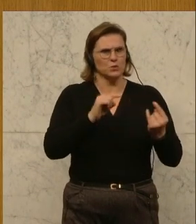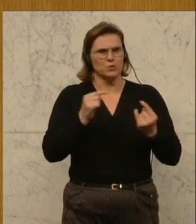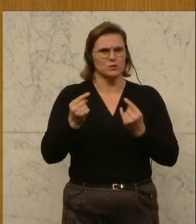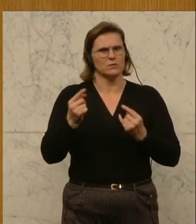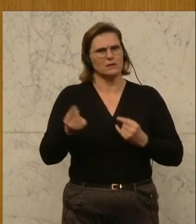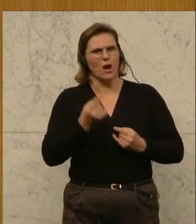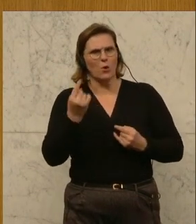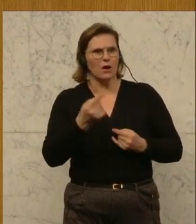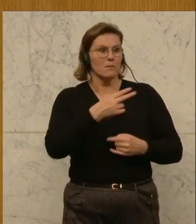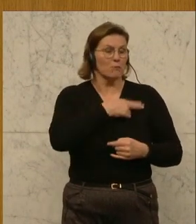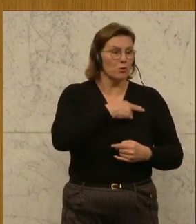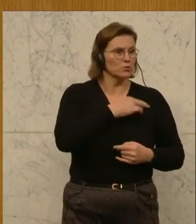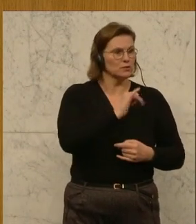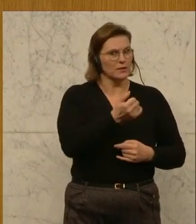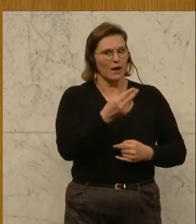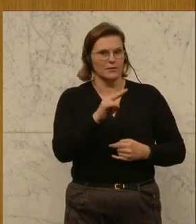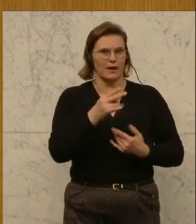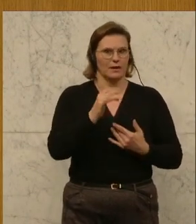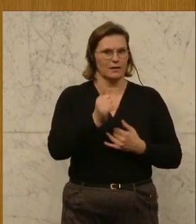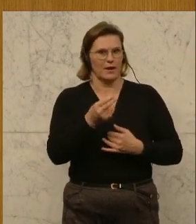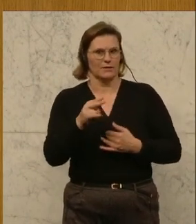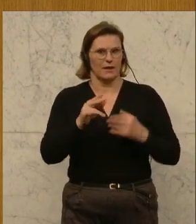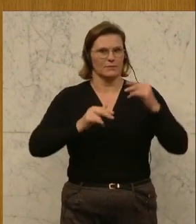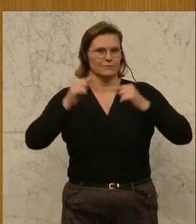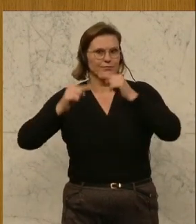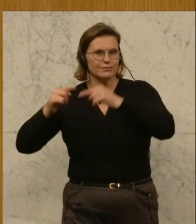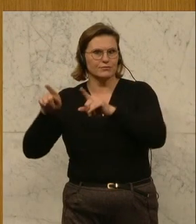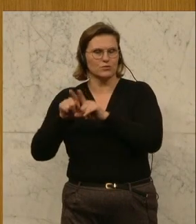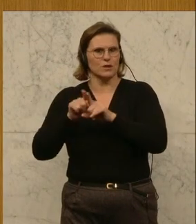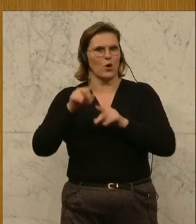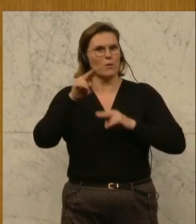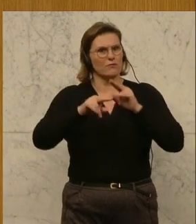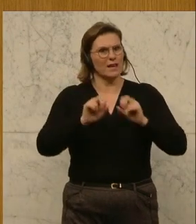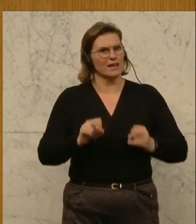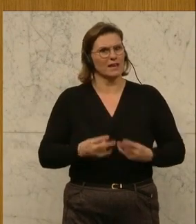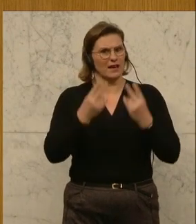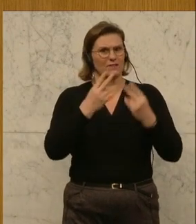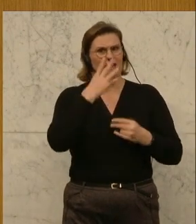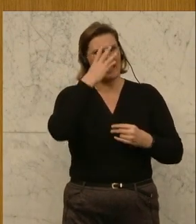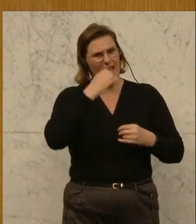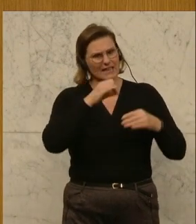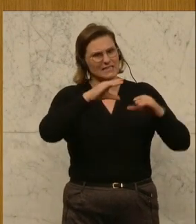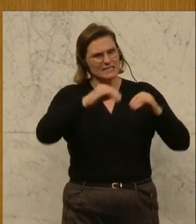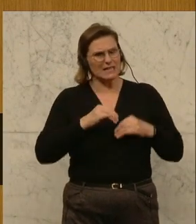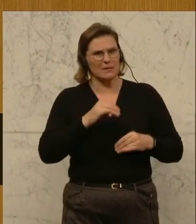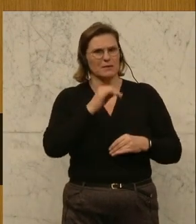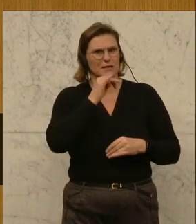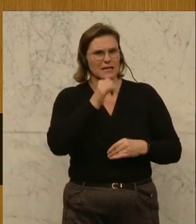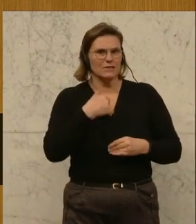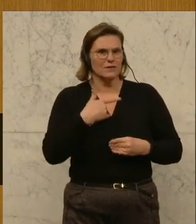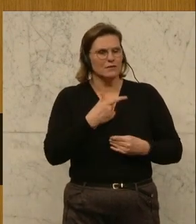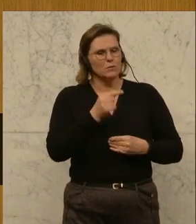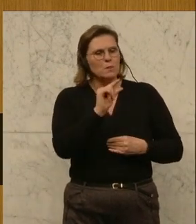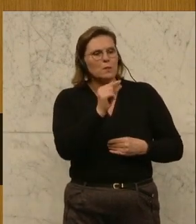welchen Bonus kriegt oder nicht kriegt. Und wir würden die Pflegekräfte ernst nehmen und nicht zu Bittstellern für Geldgeschenke machen.